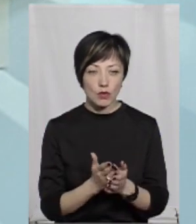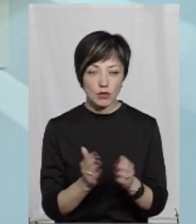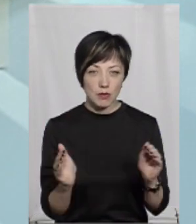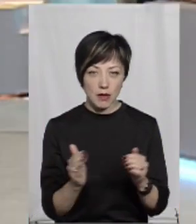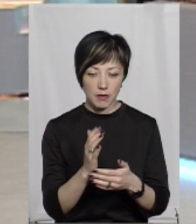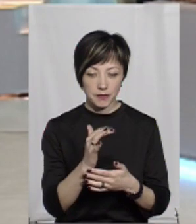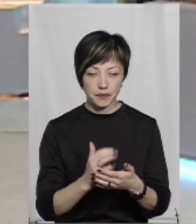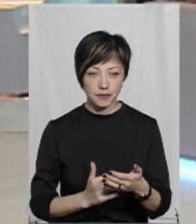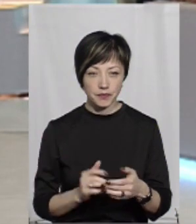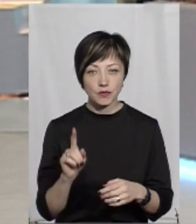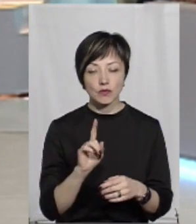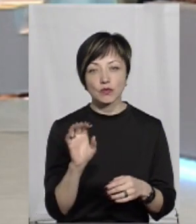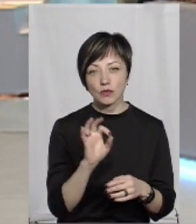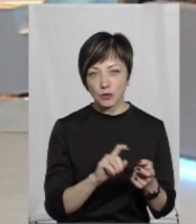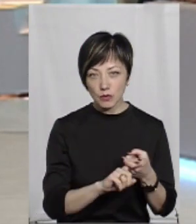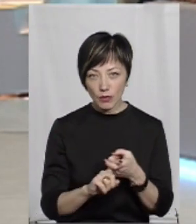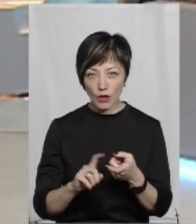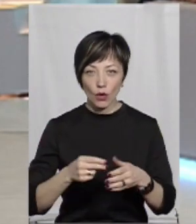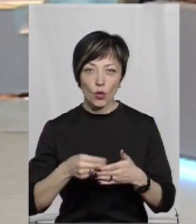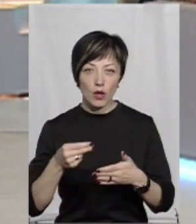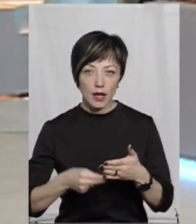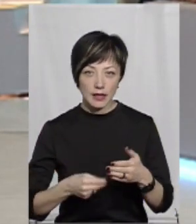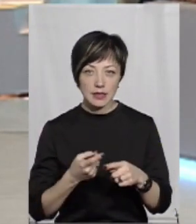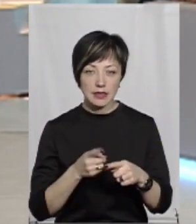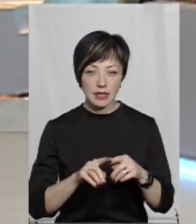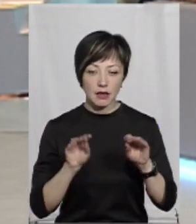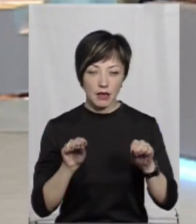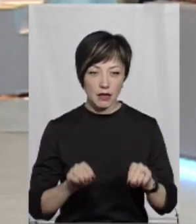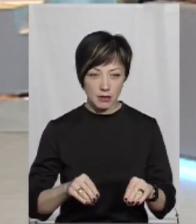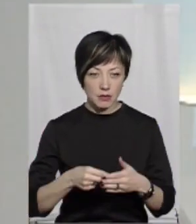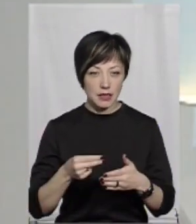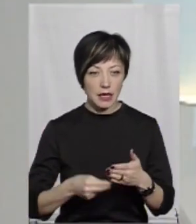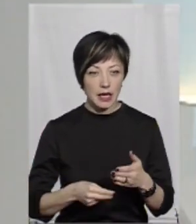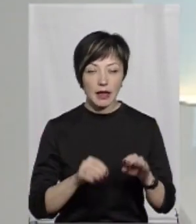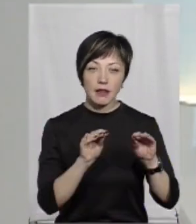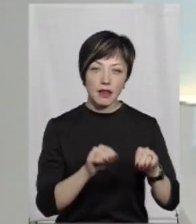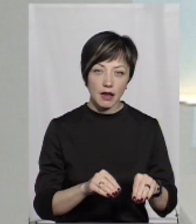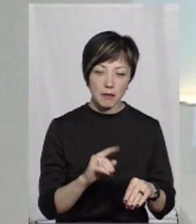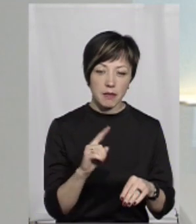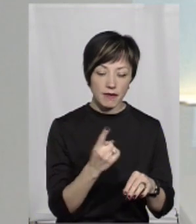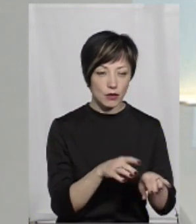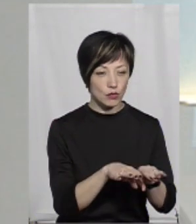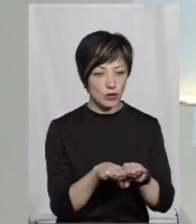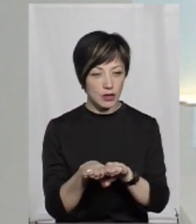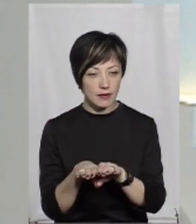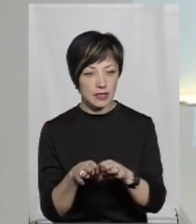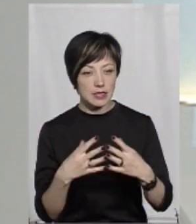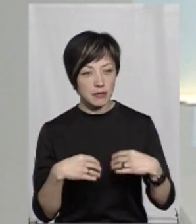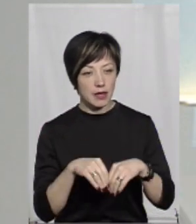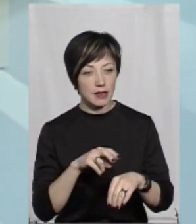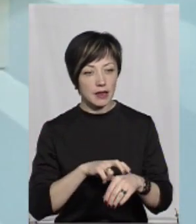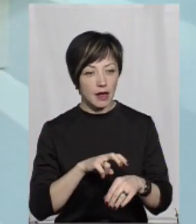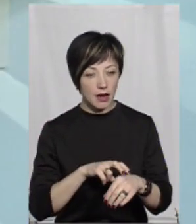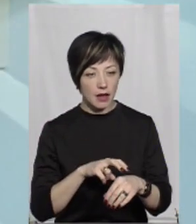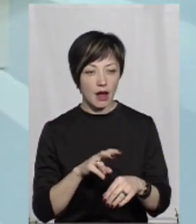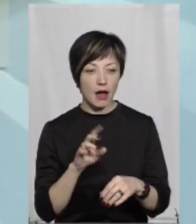такої не будуть. що стосується укладення декларацій підпису? Декларації – це на первинному рівні, це сімейні лікарі